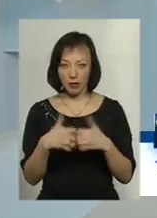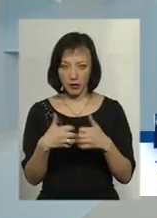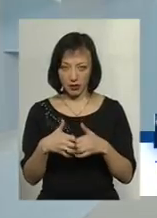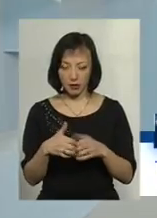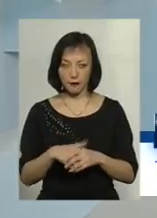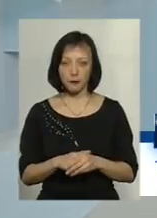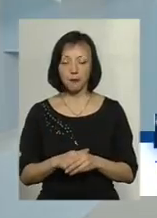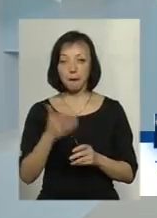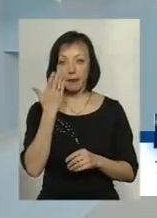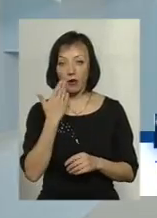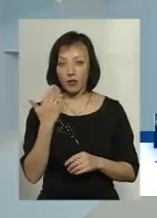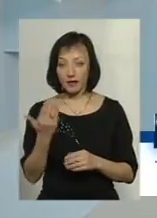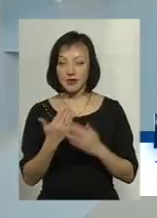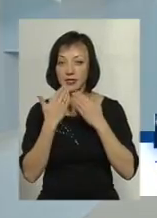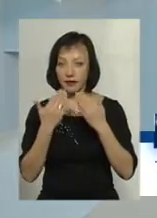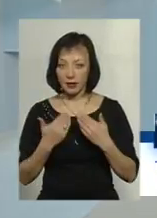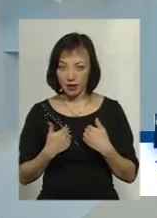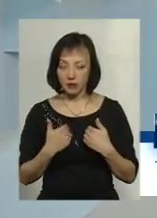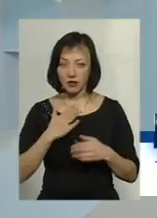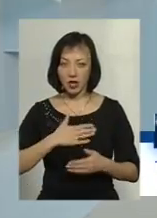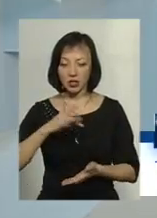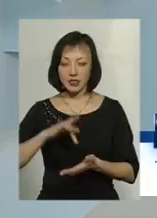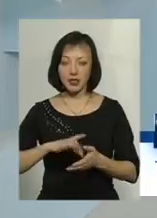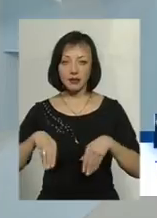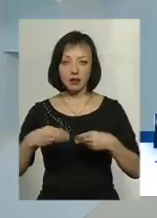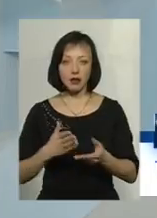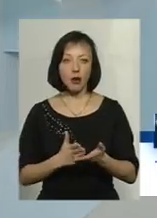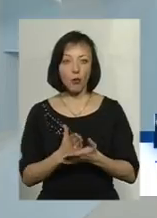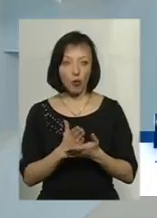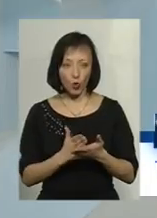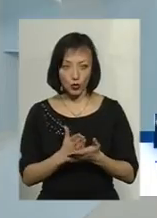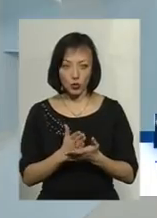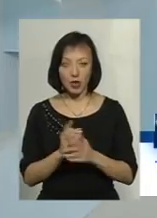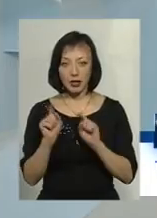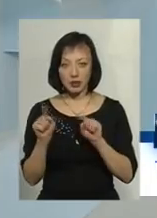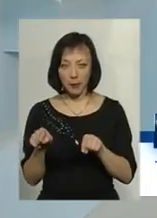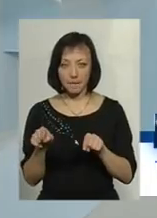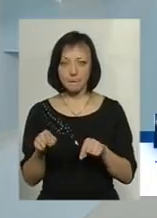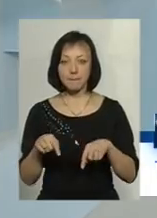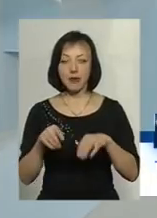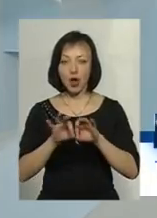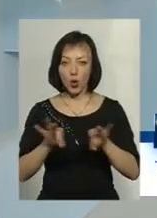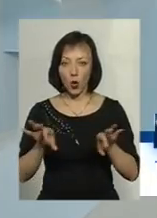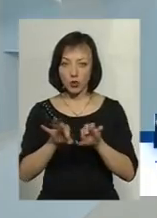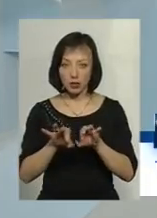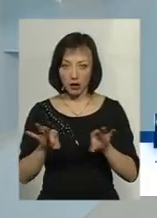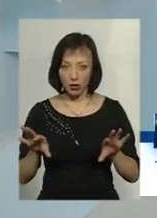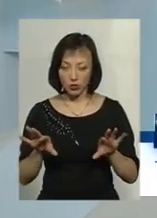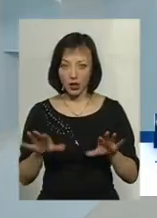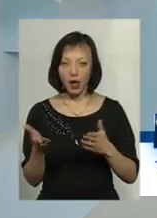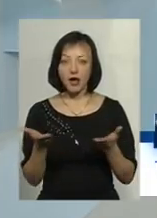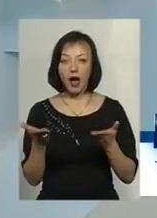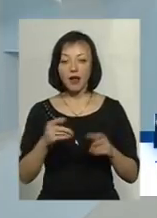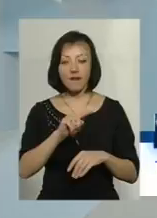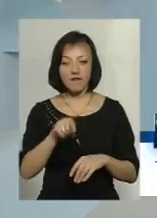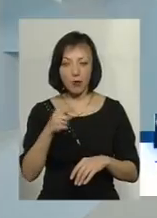Коли ви звернетеся в наш Центр надання послуг, там вам розкажуть, які